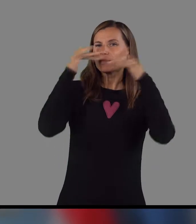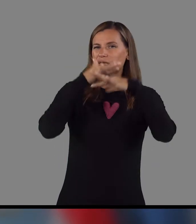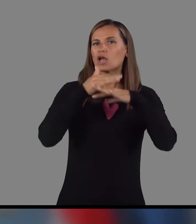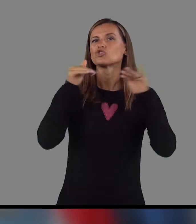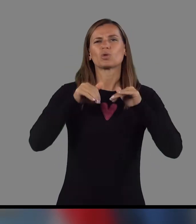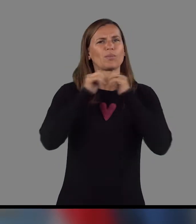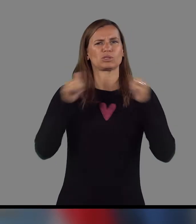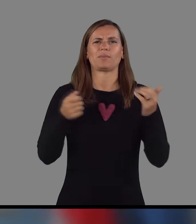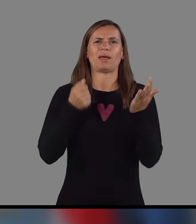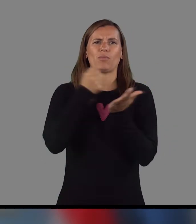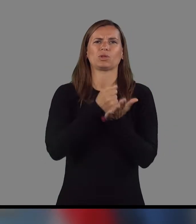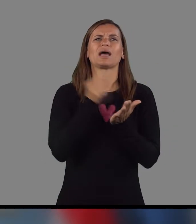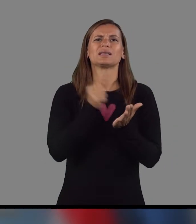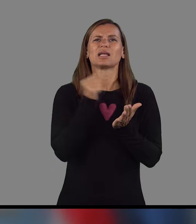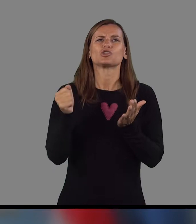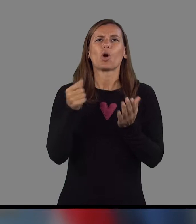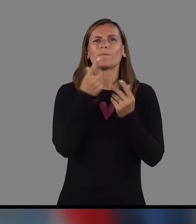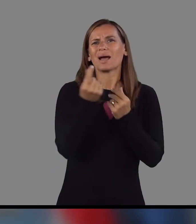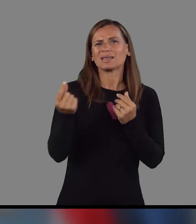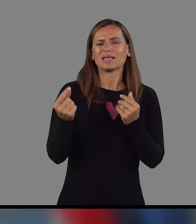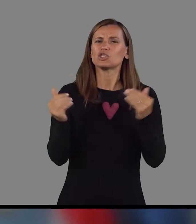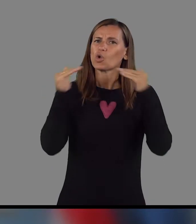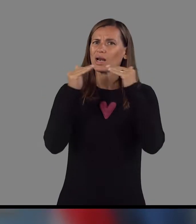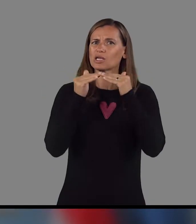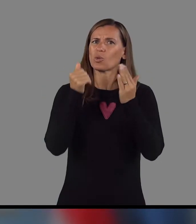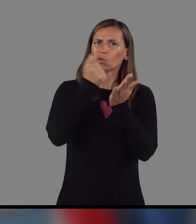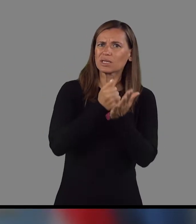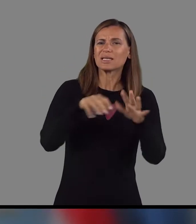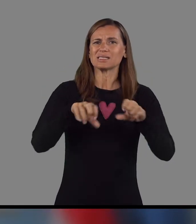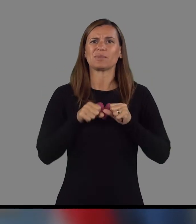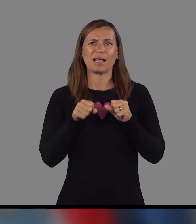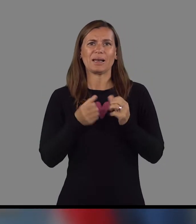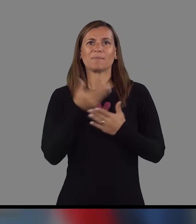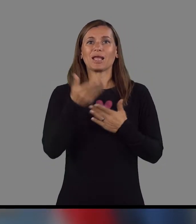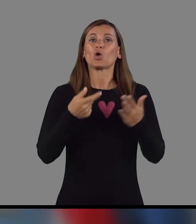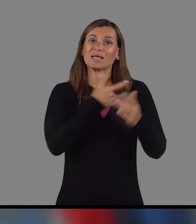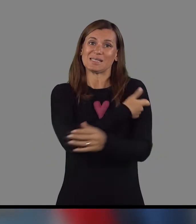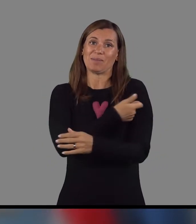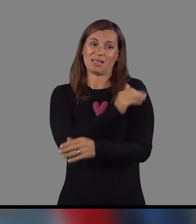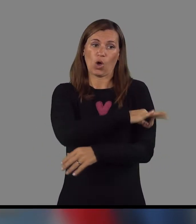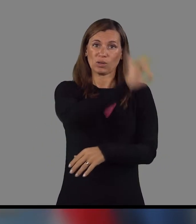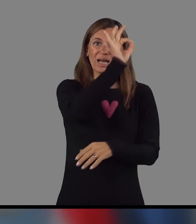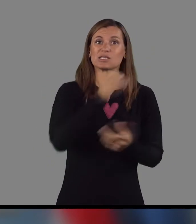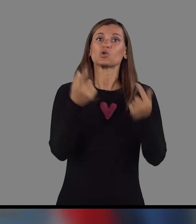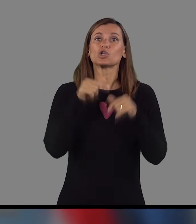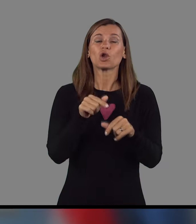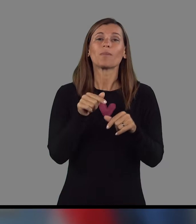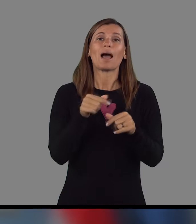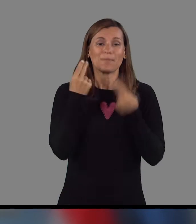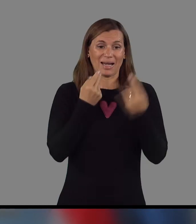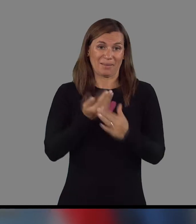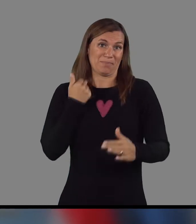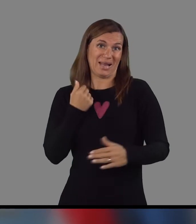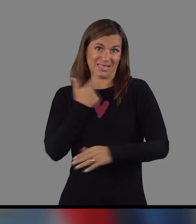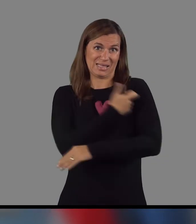izpostaviti, da smo parterji soglasno potrdili oziroma sprejeli predlog cepljenja odraslih oziroma pregled predcepljenjen in pa cepljenje